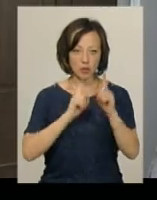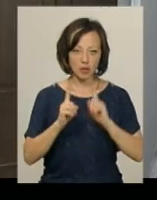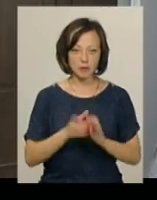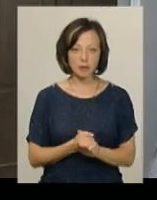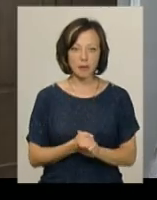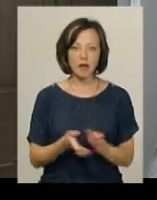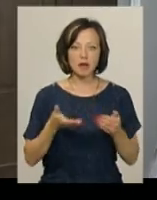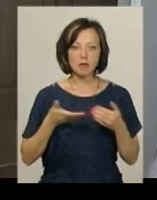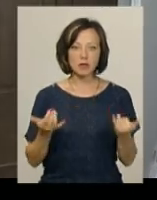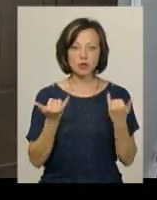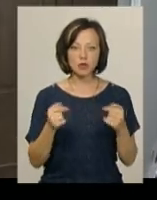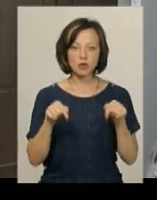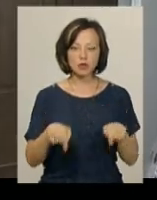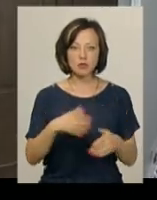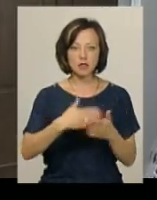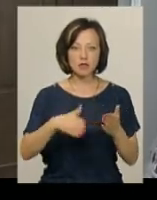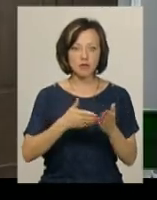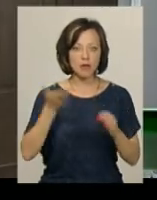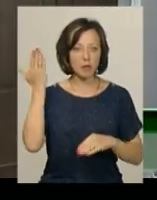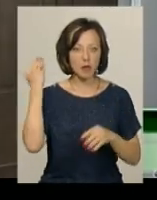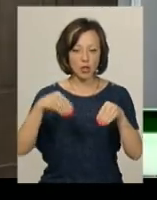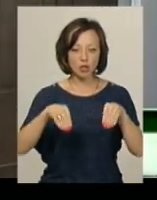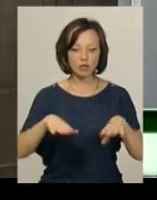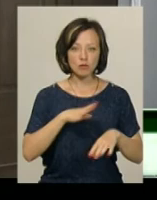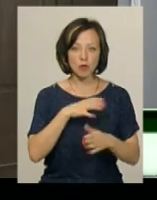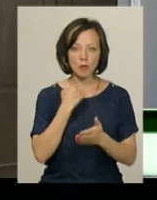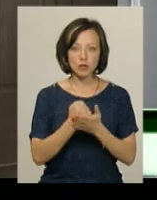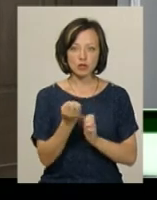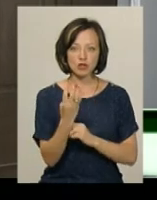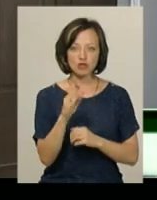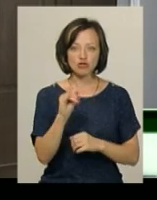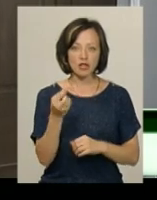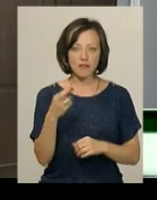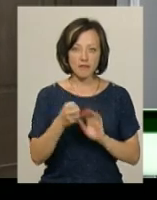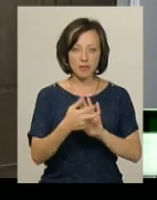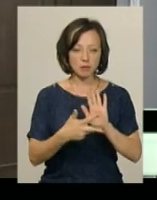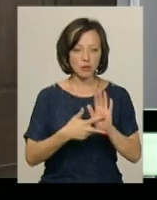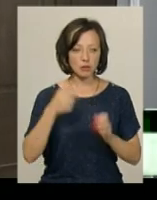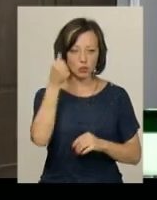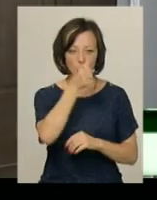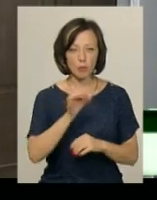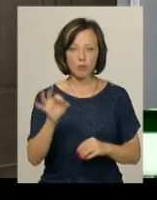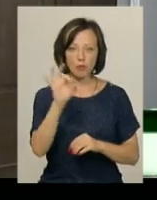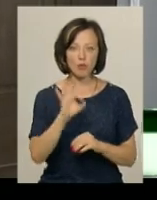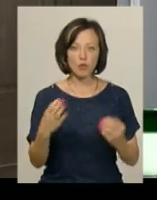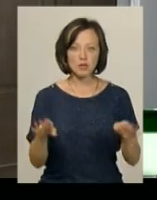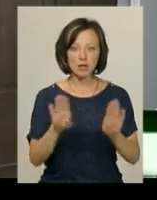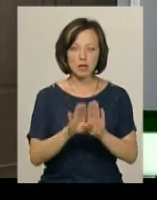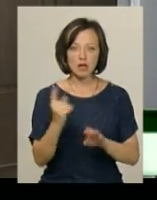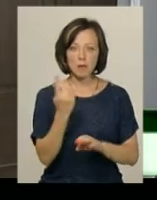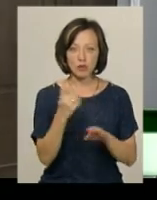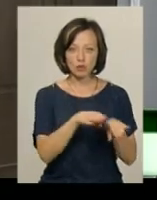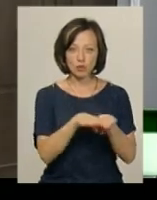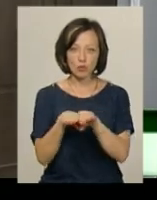Ми сьогодні тут, аби скасували попереднє рішення, яке було прийнято 14 червня 2018 року, про закриття першого